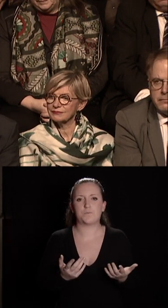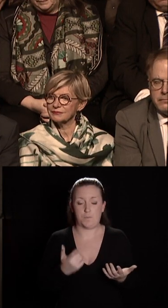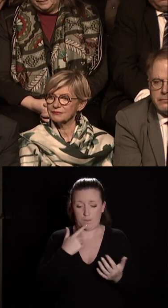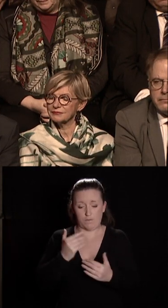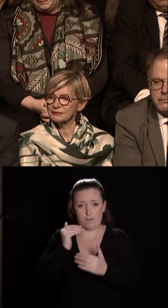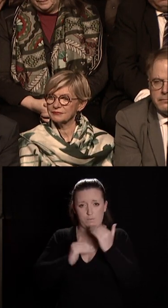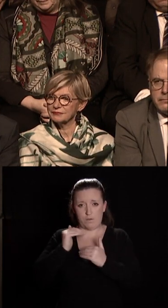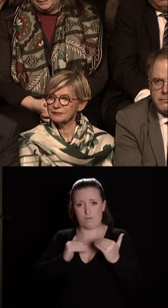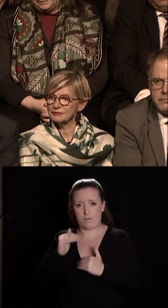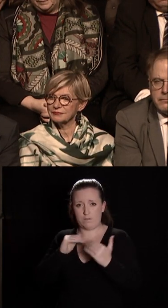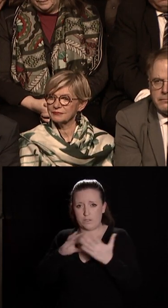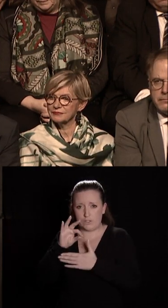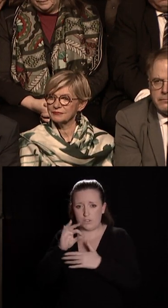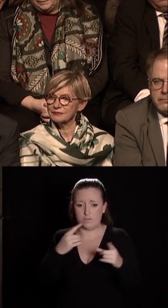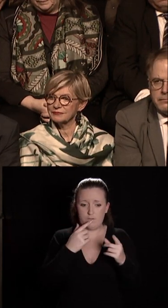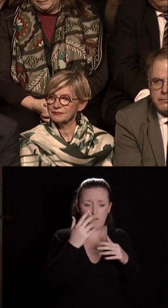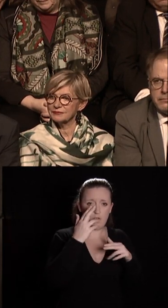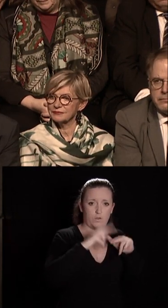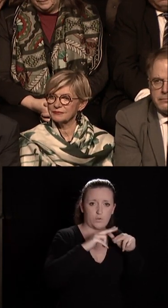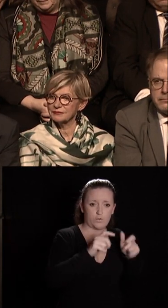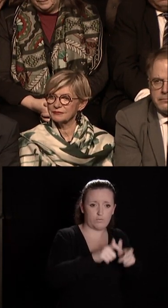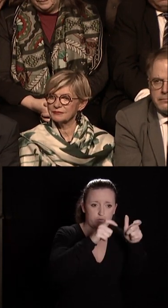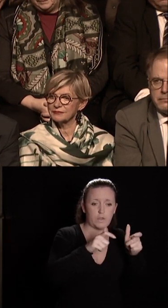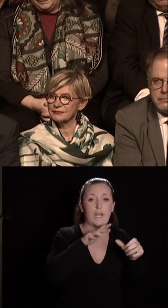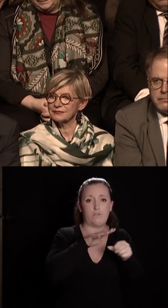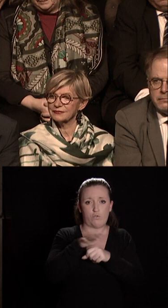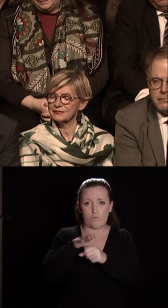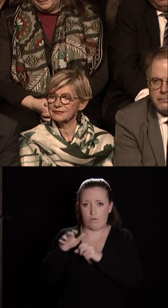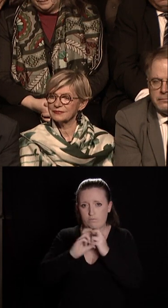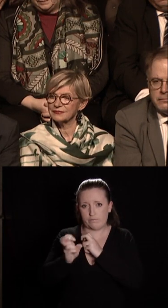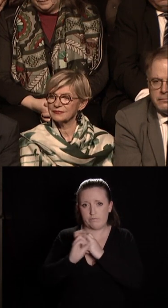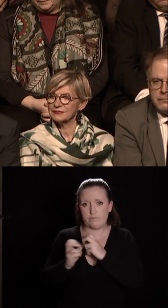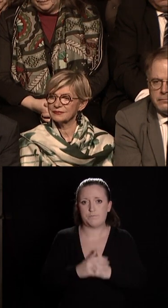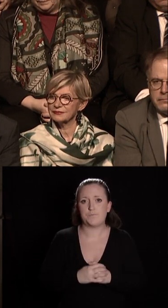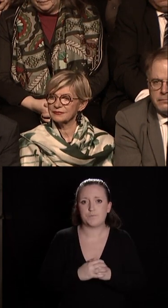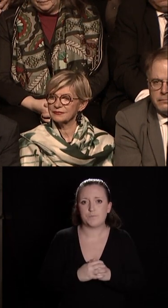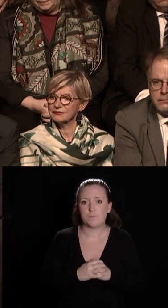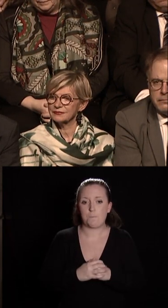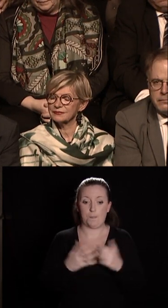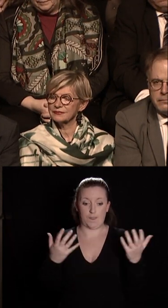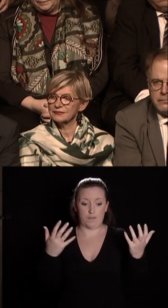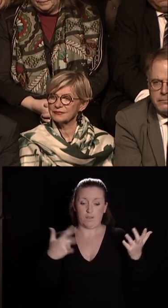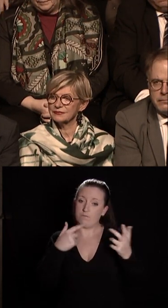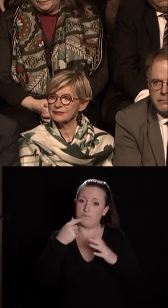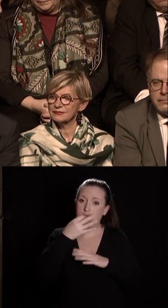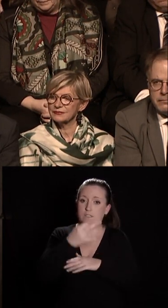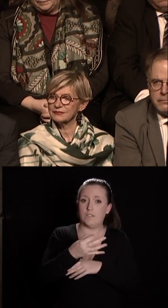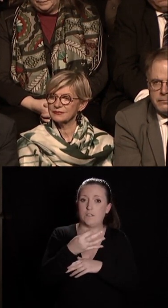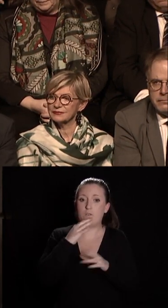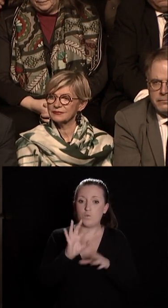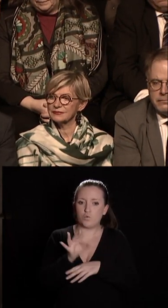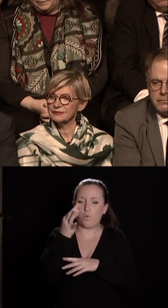qui associe construction de logements et transports. Je voudrais rappeler que trouver un logement